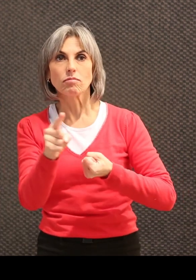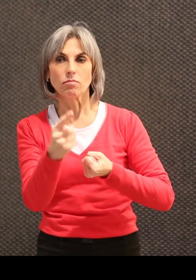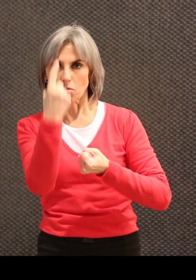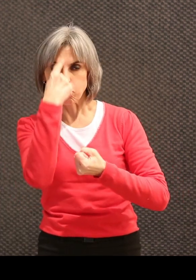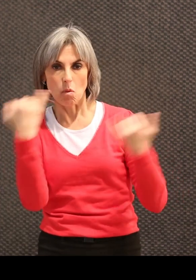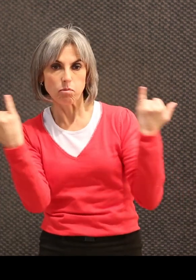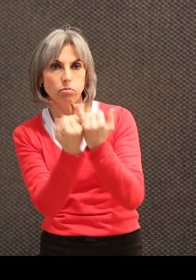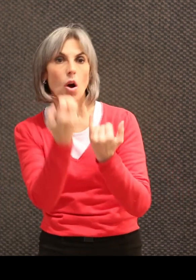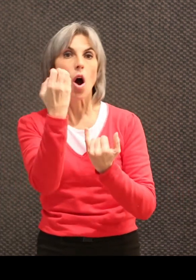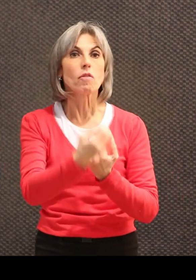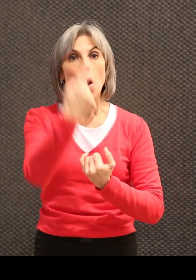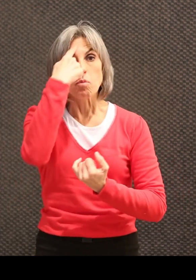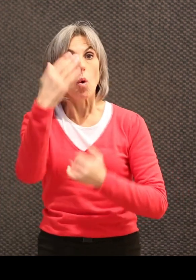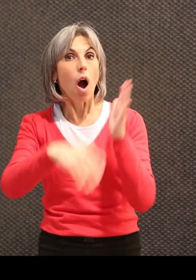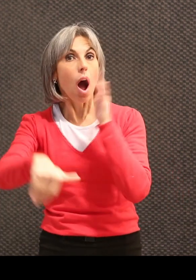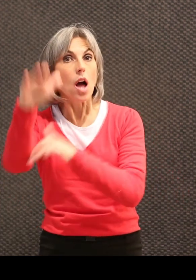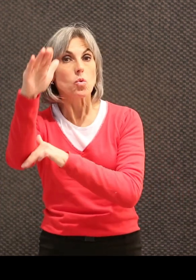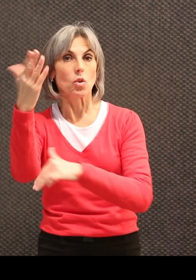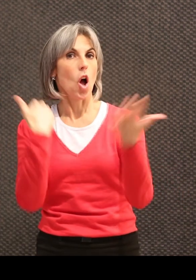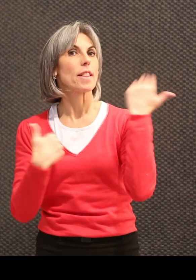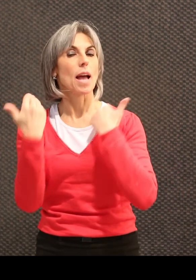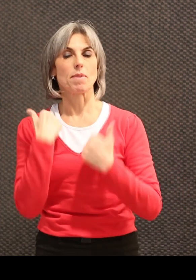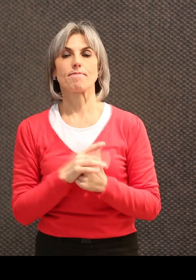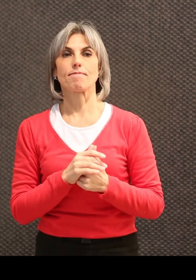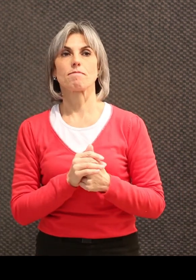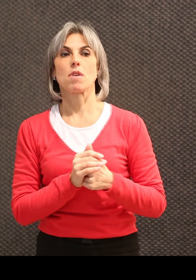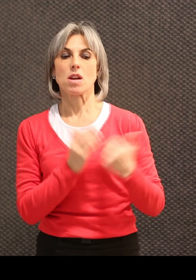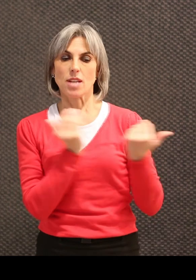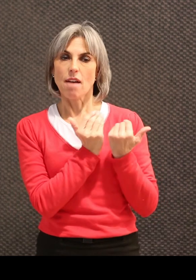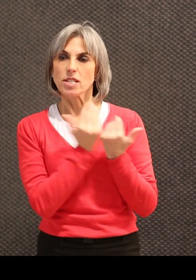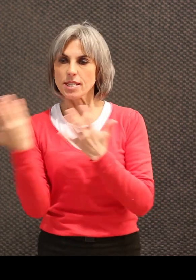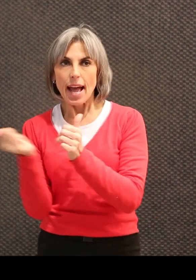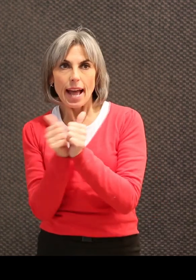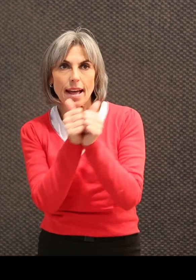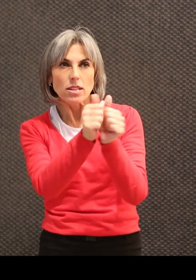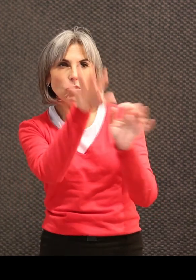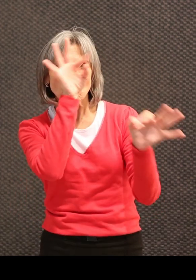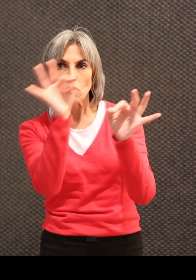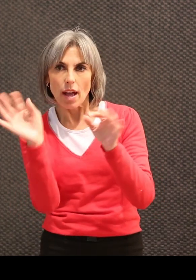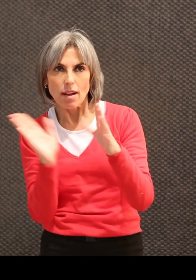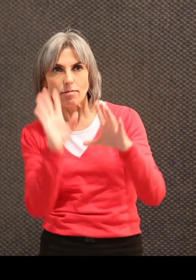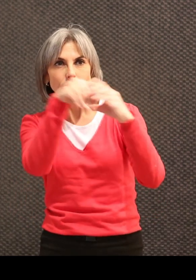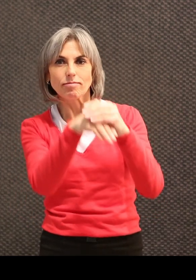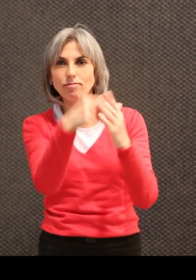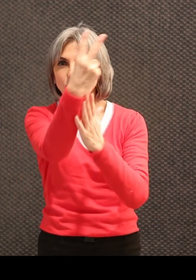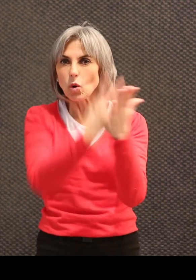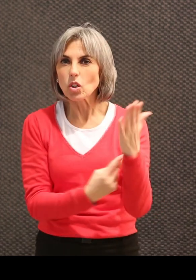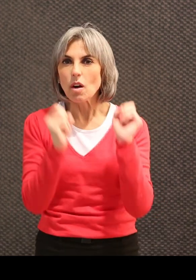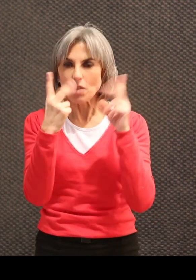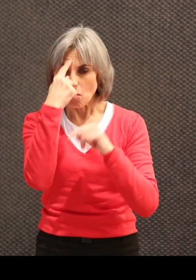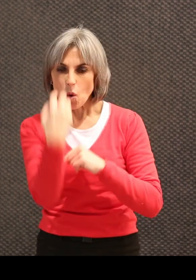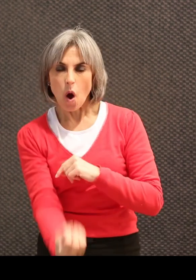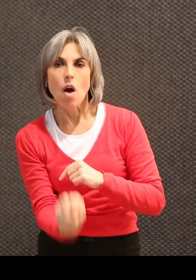enfant ou cet adulte en situation de handicap. Et le service est là pour les accompagner et les aider à réaliser le projet de vie